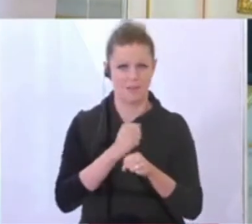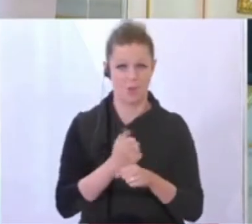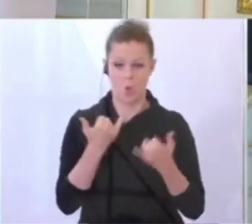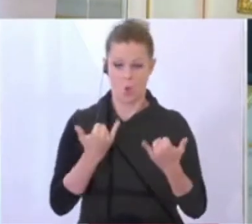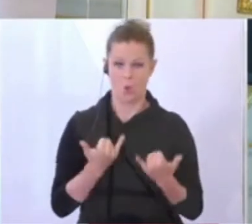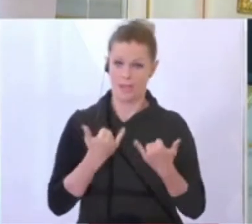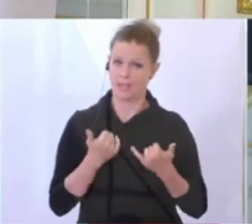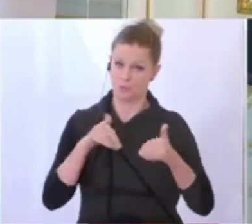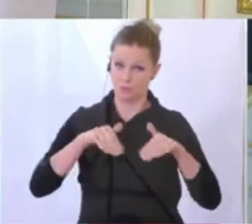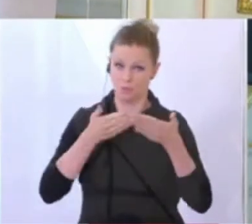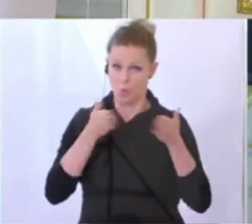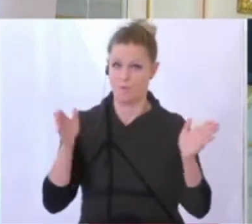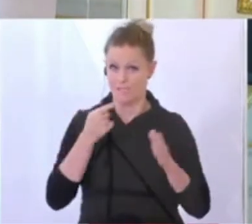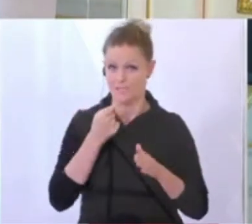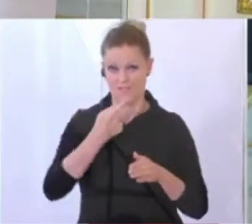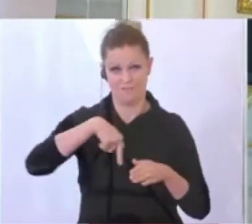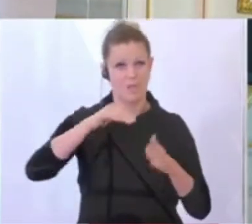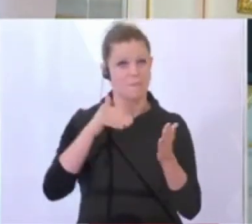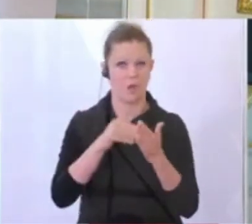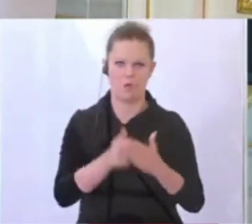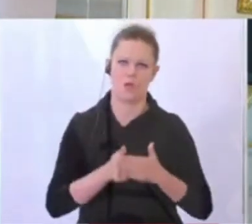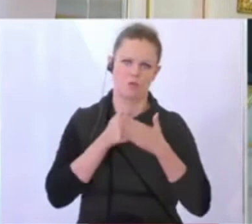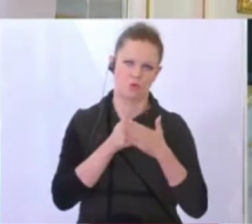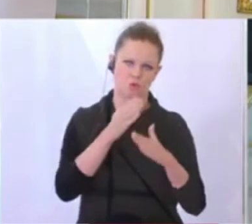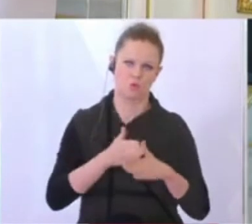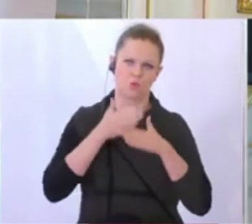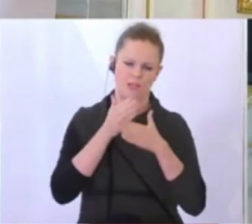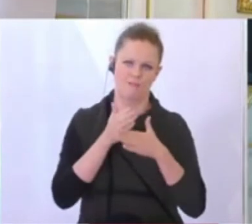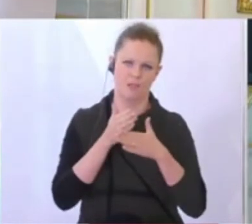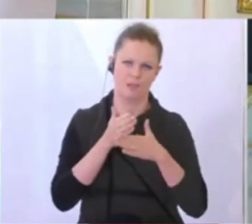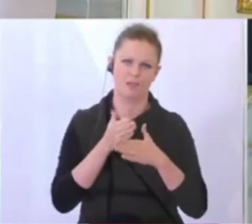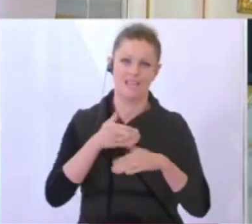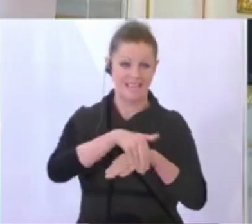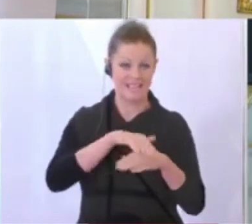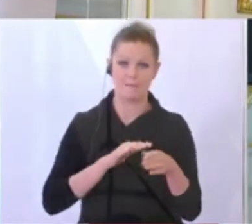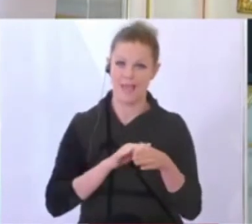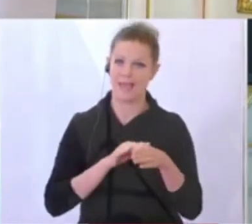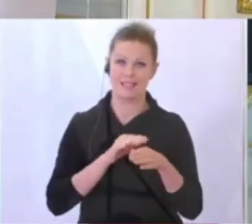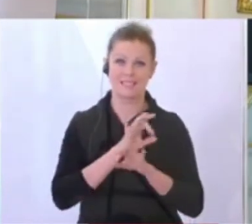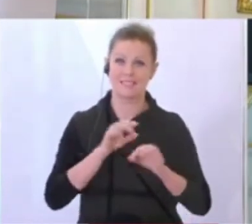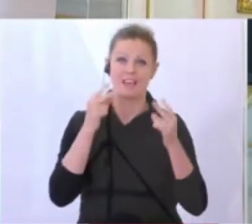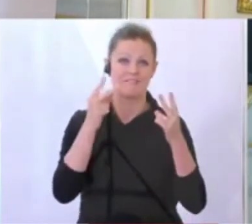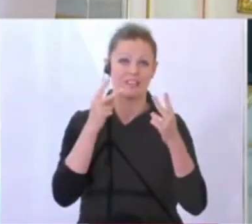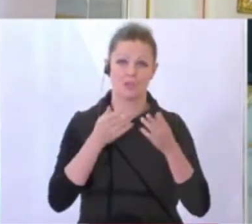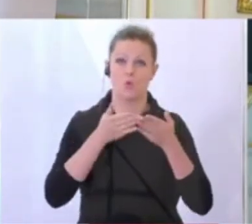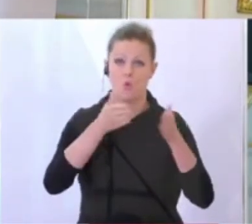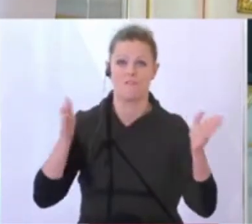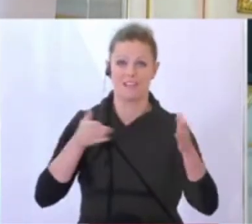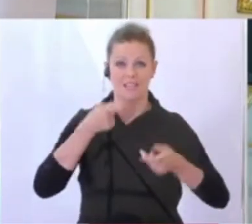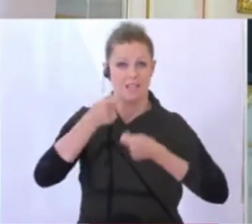das sage ich auch ganz offen, brauchen wir Hilfe. Die Gemeinden sind die wichtigsten öffentlichen Investorinnen